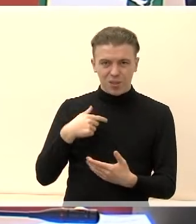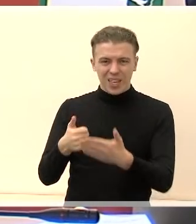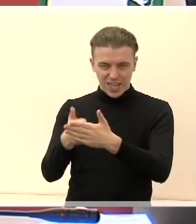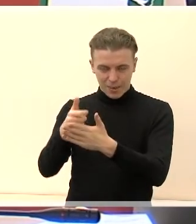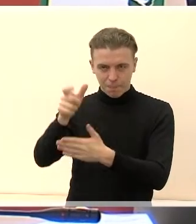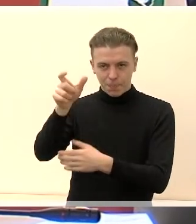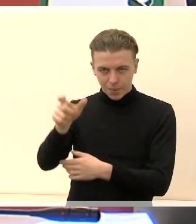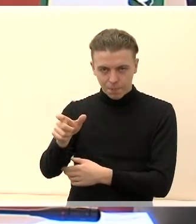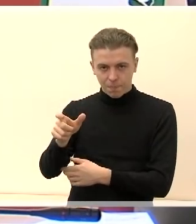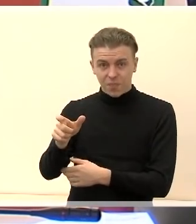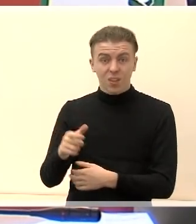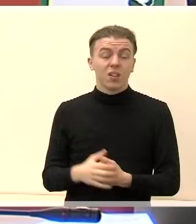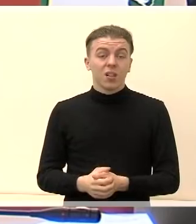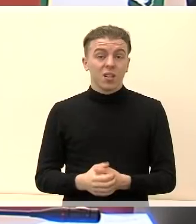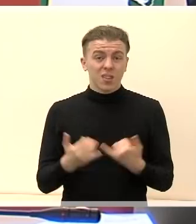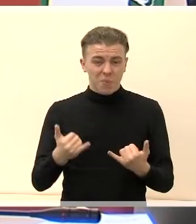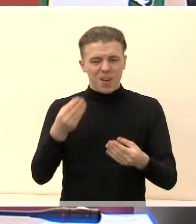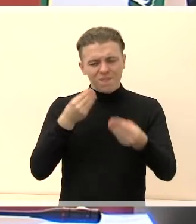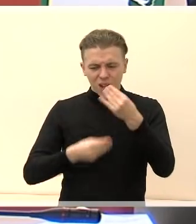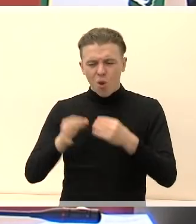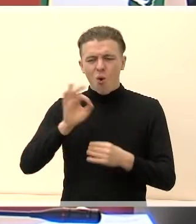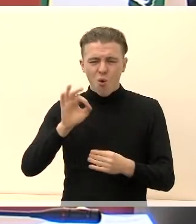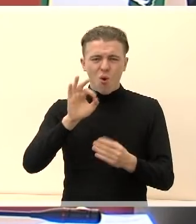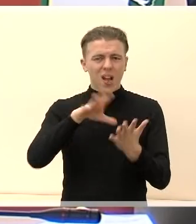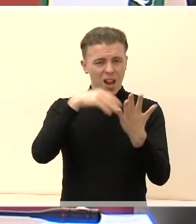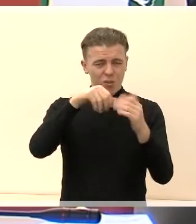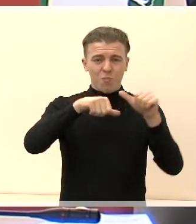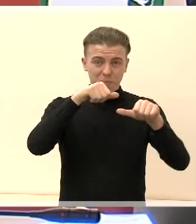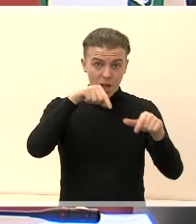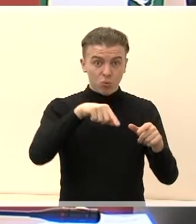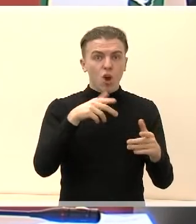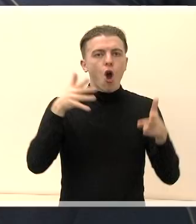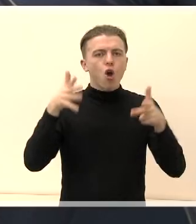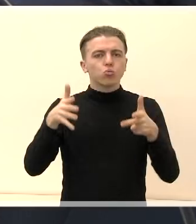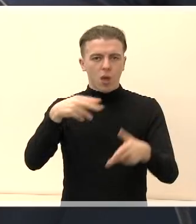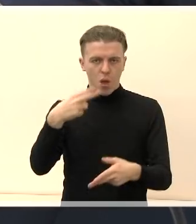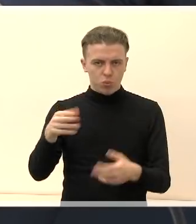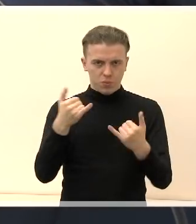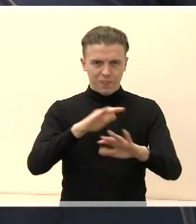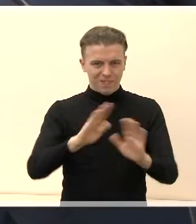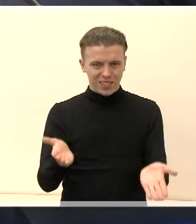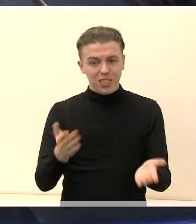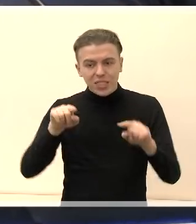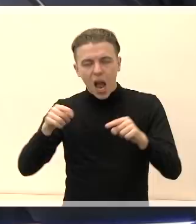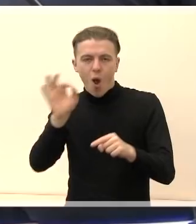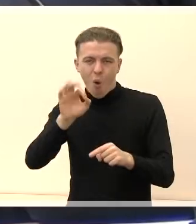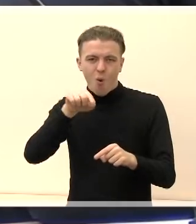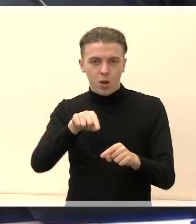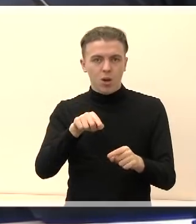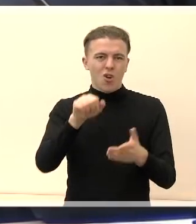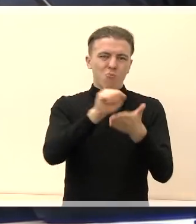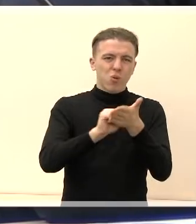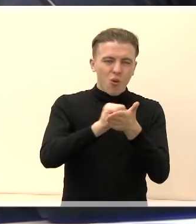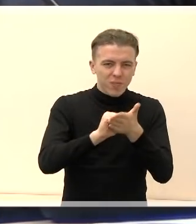Verslui per kalendorinius metus skyrite 8 tūkstančius eurų skatinimui. Plovyklos